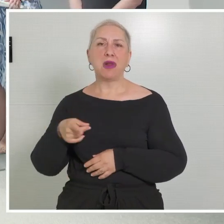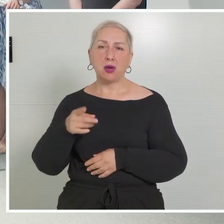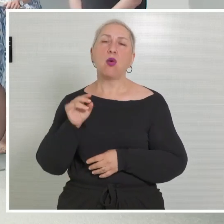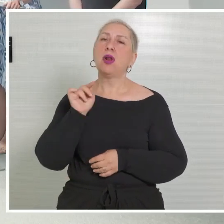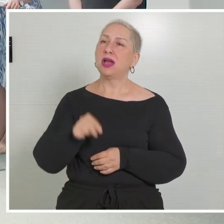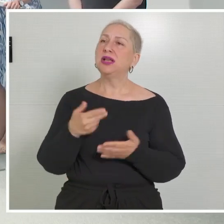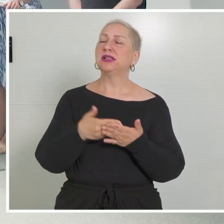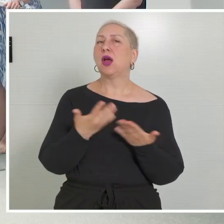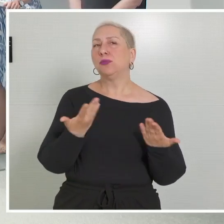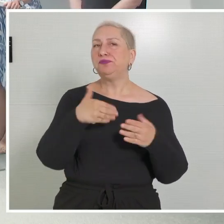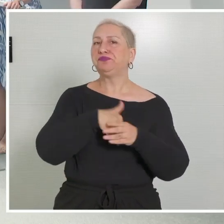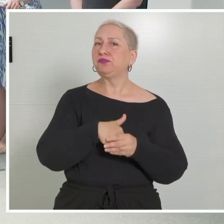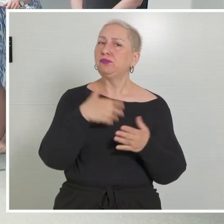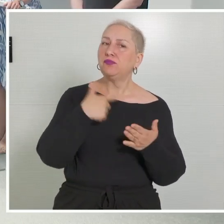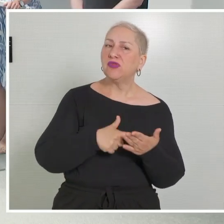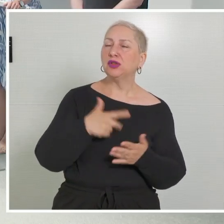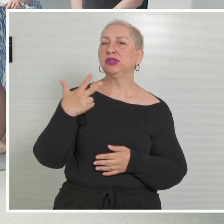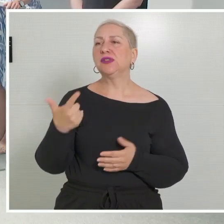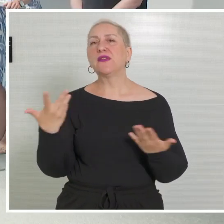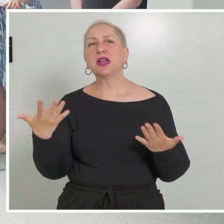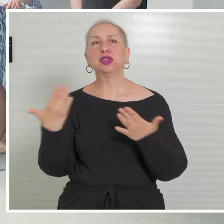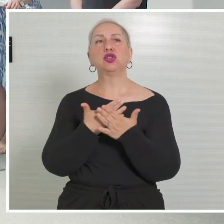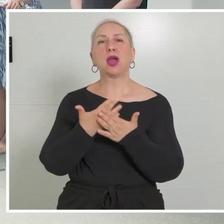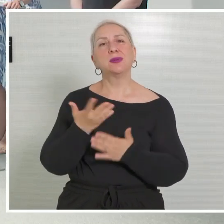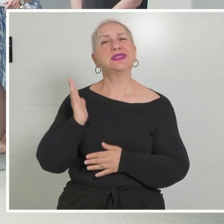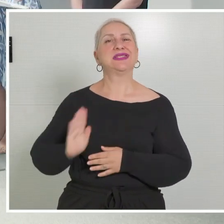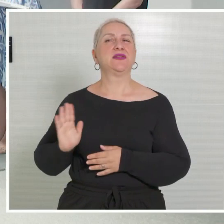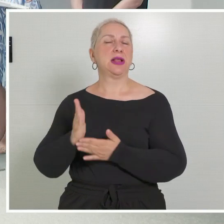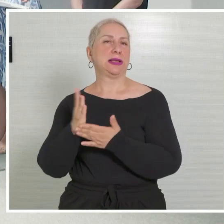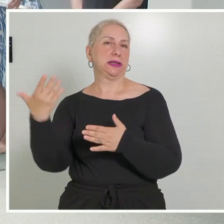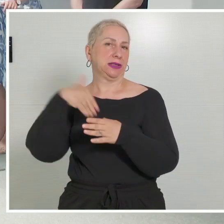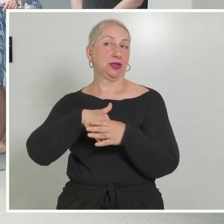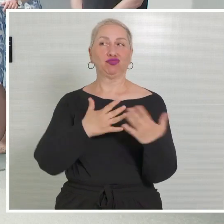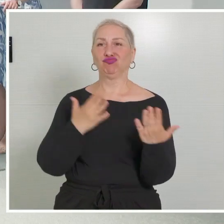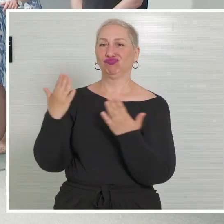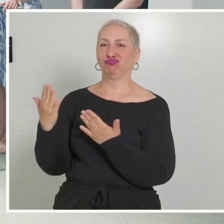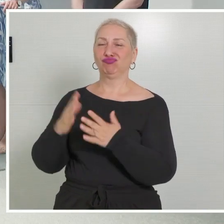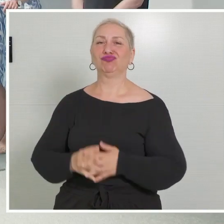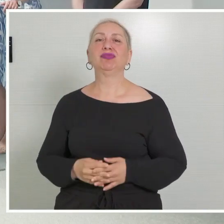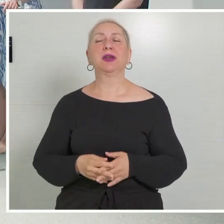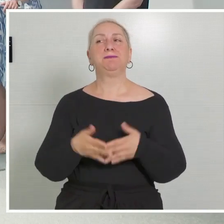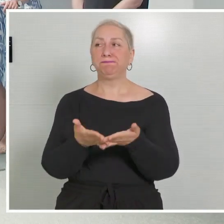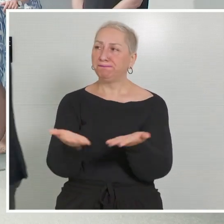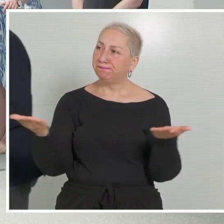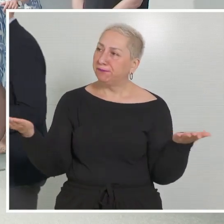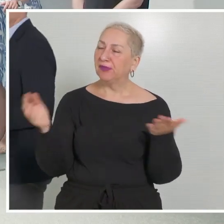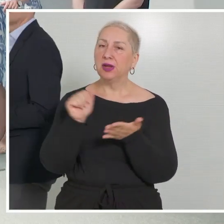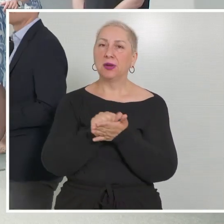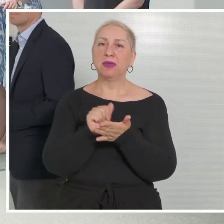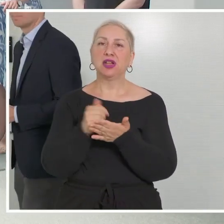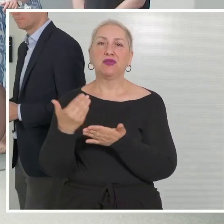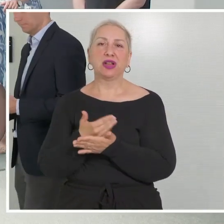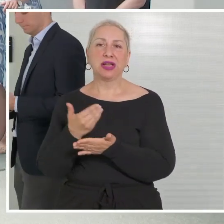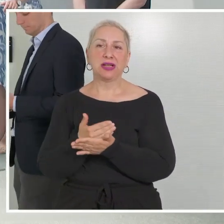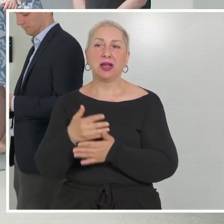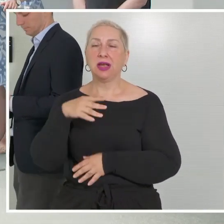2023 sowie um Neuerungen im Zivildienst. Frau Staatssekretärin. Geschätzte Medienvertreterinnen, liebe